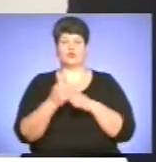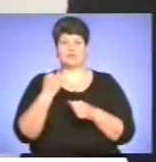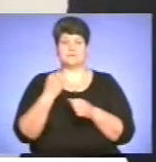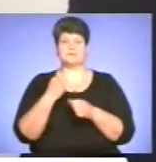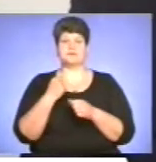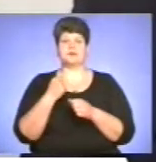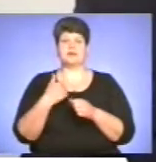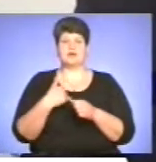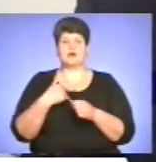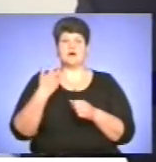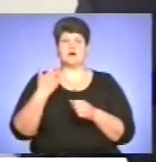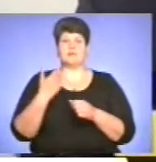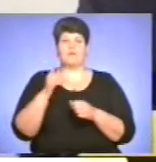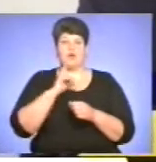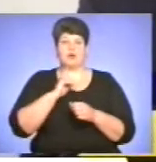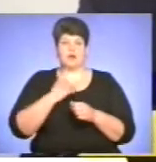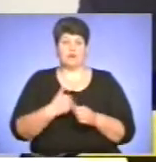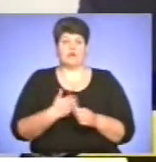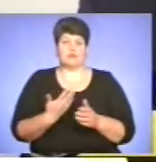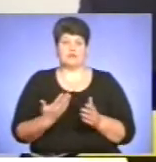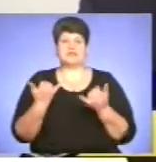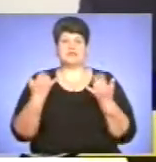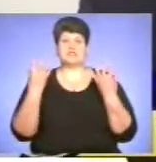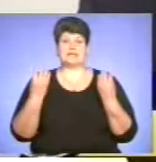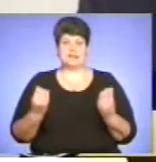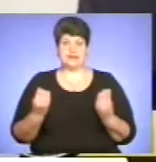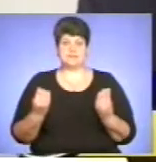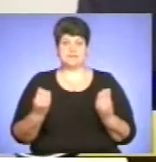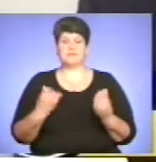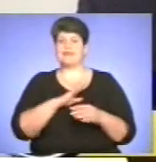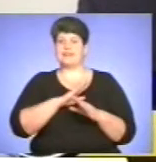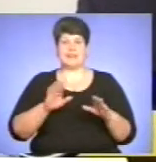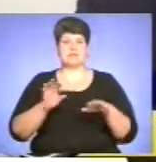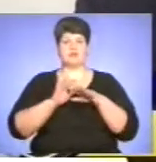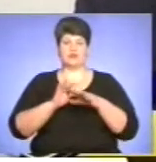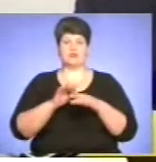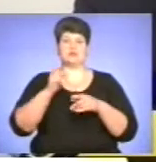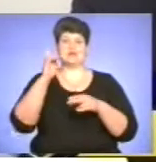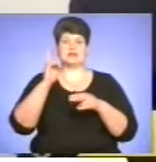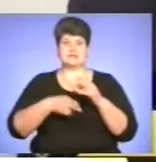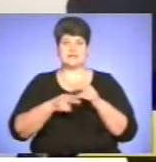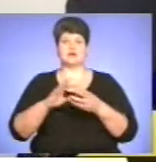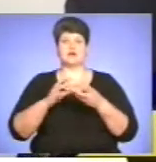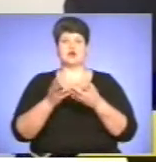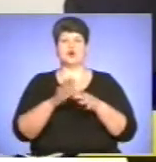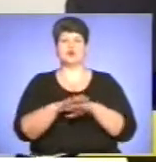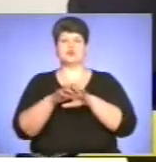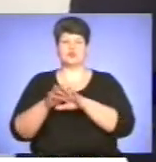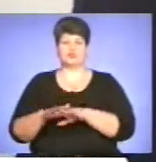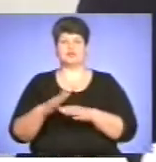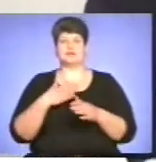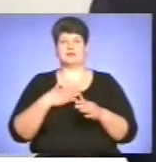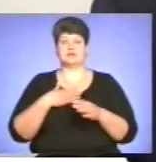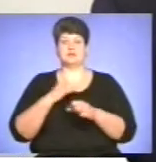робитись. Тому я би хотів, поки на сьогоднішній день ми не проводимо ще остаточних розрахунків з нашими підрядниками, є проплачені